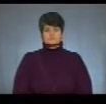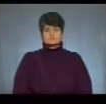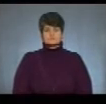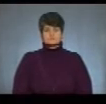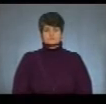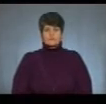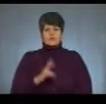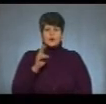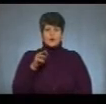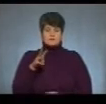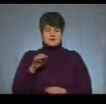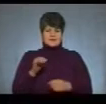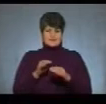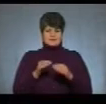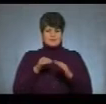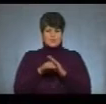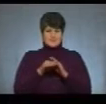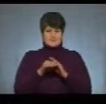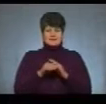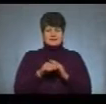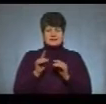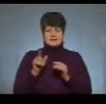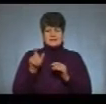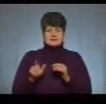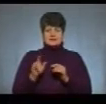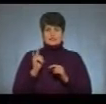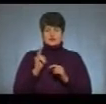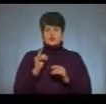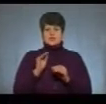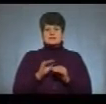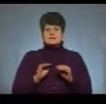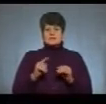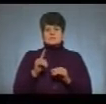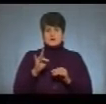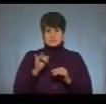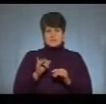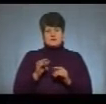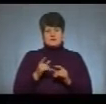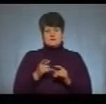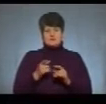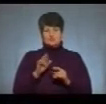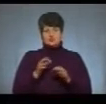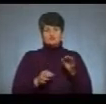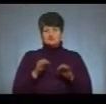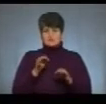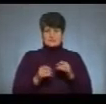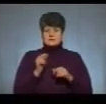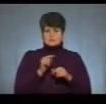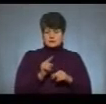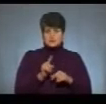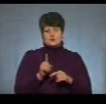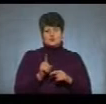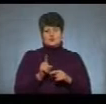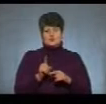Комірницю дитячого садка у Збаражі судитимуть за недбальство, яке призвело до отруєння 17 дітей, повідомила прес-секретар прокурора